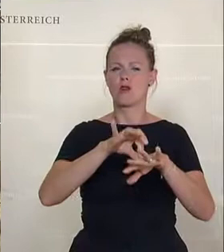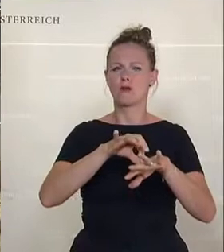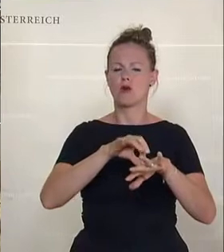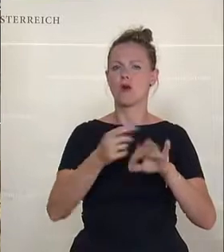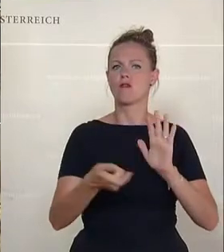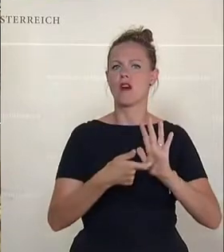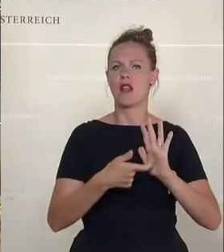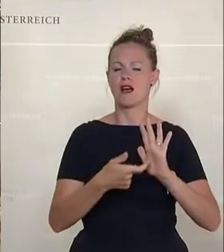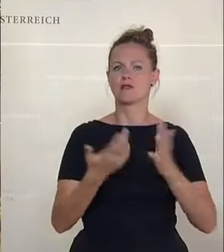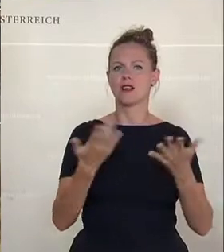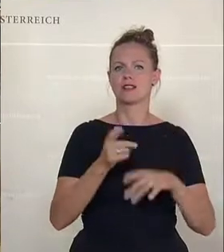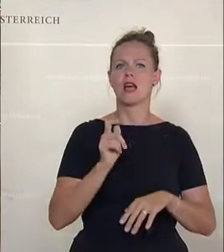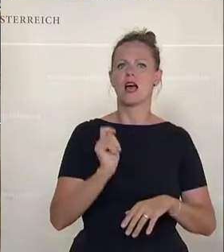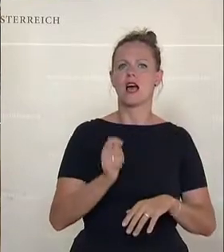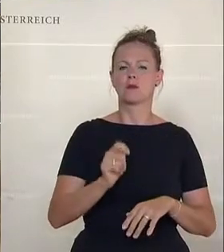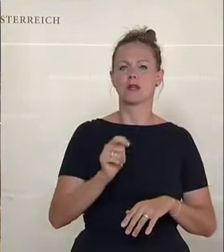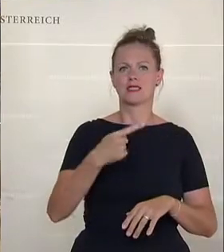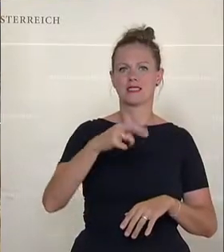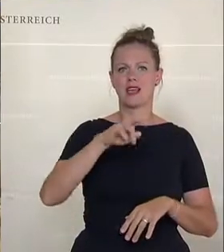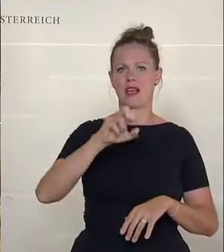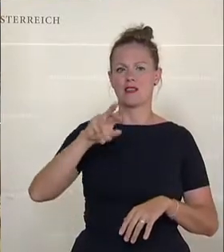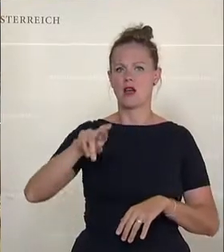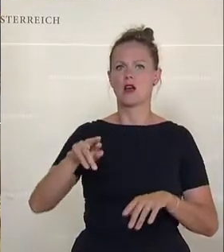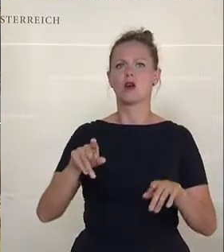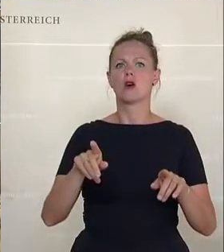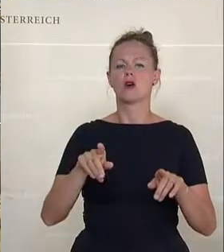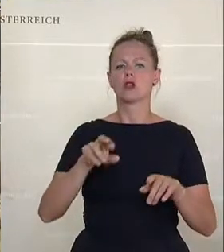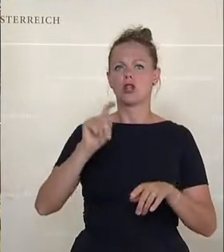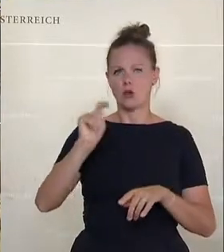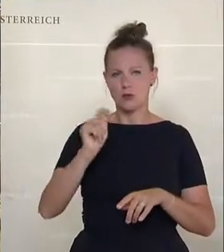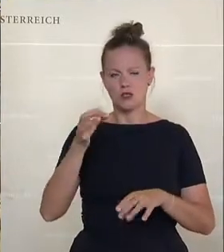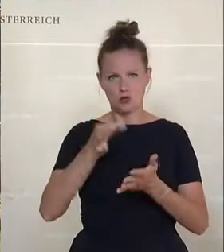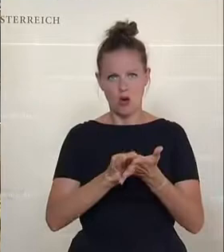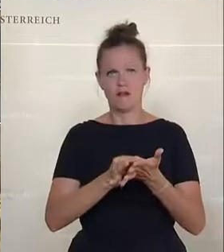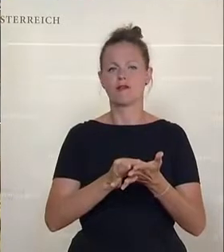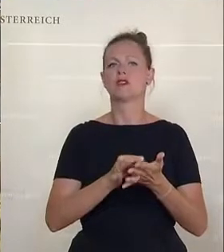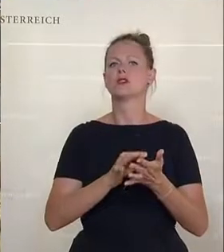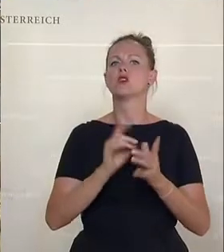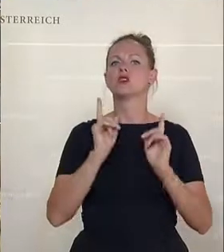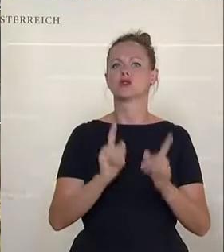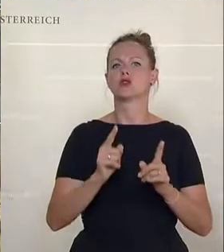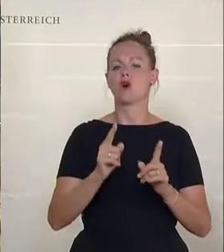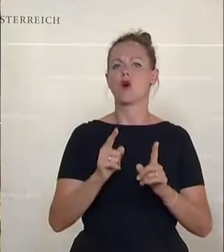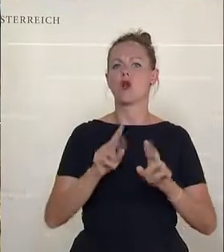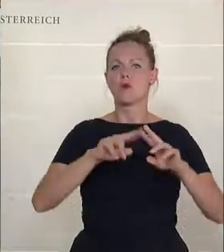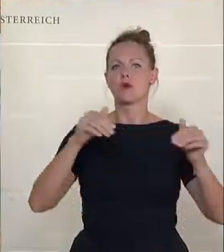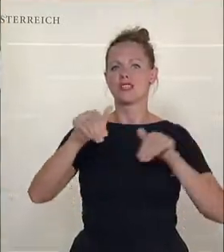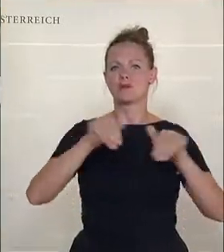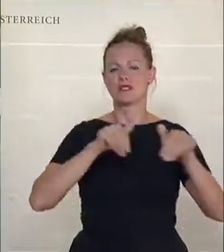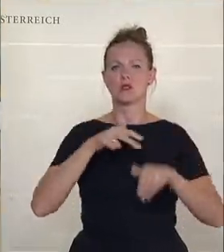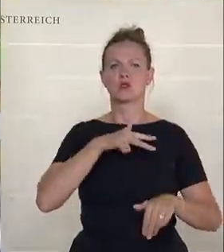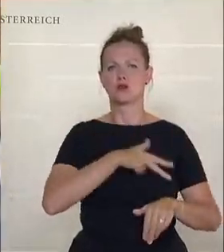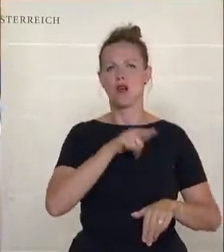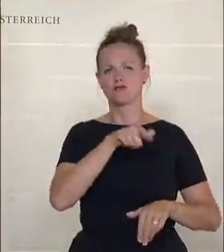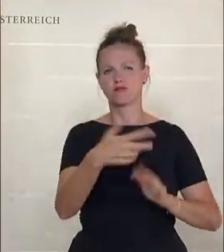genannt, ist seit Jänner 2021 in elf Sitzungen mit 21 Auskunftspersonen, darunter unter anderem Bundeskanzler,